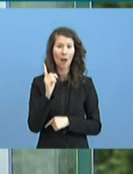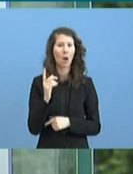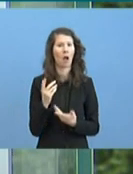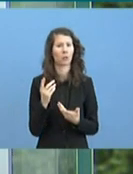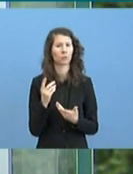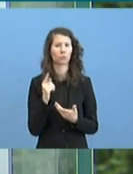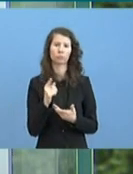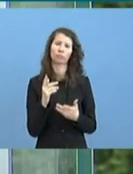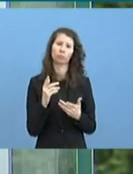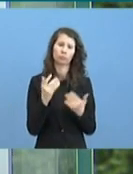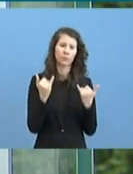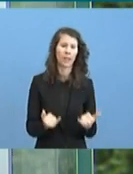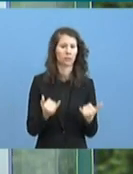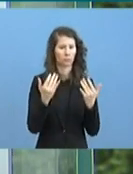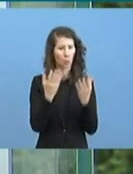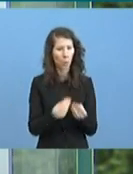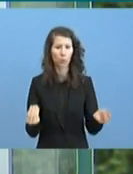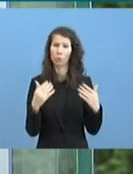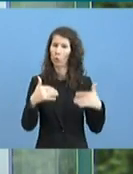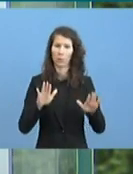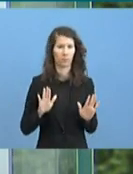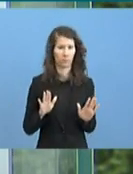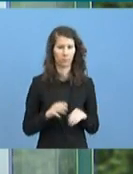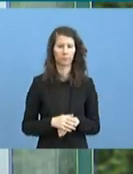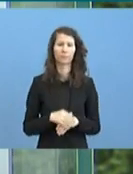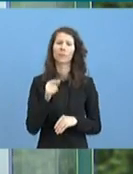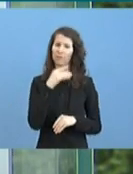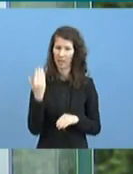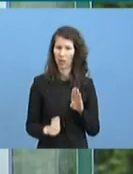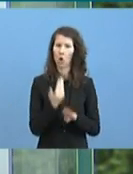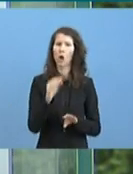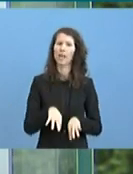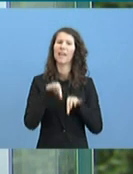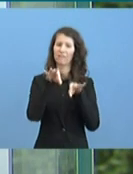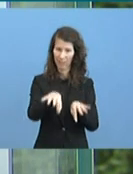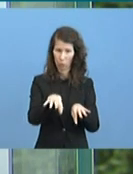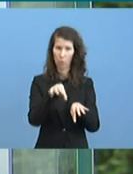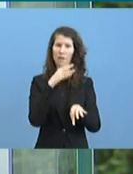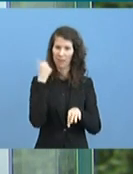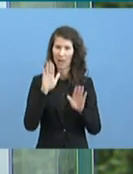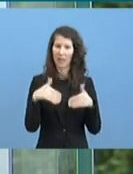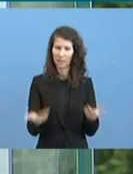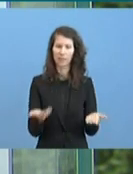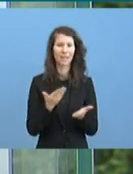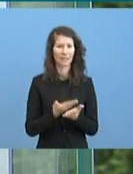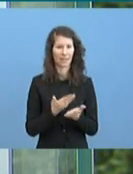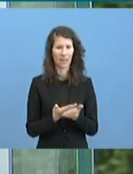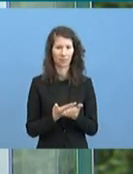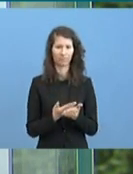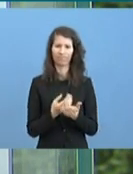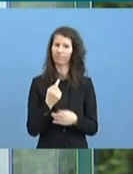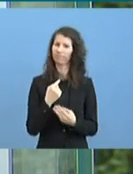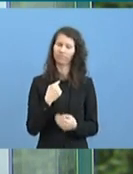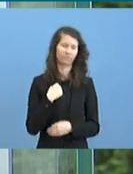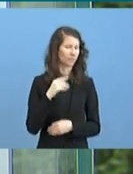einer hohen Zahl an Neuinfektionen zu tun. Und insofern würde ich auch davor warnen, jetzt bereits von einer Exit